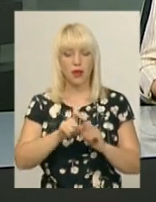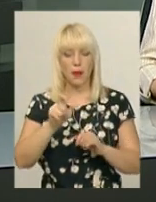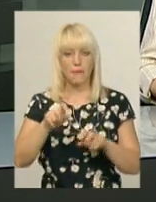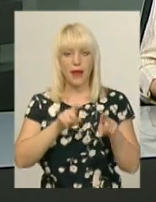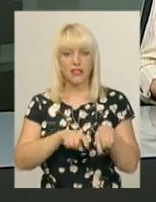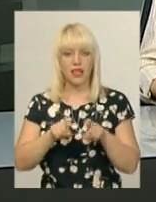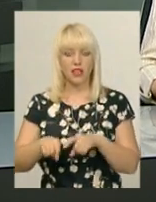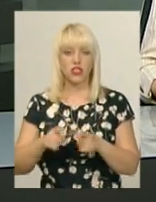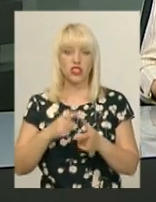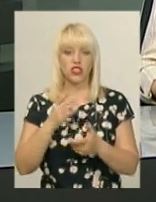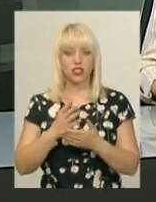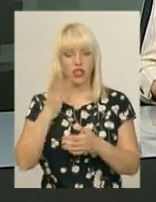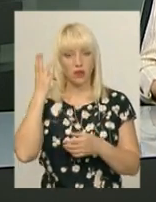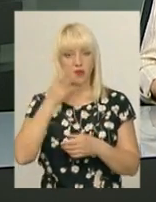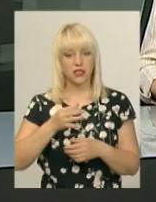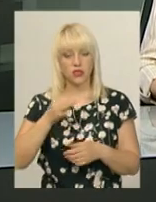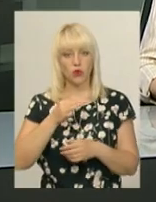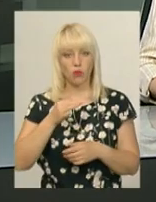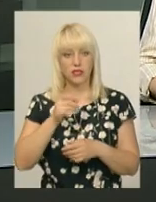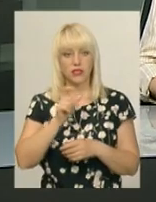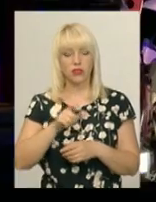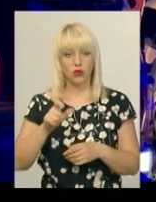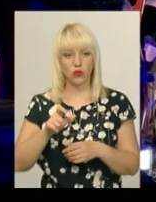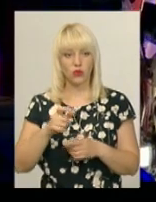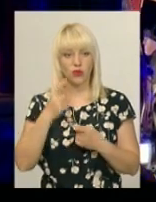жителі Хмельницької області, Мар'яна Беца не повідомила.